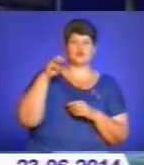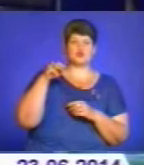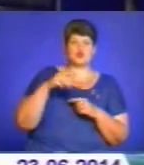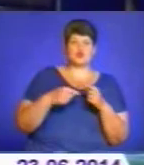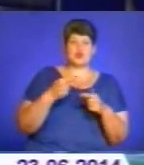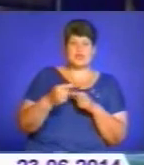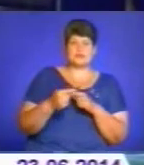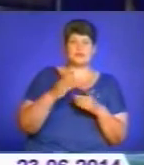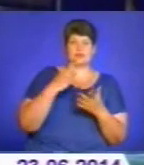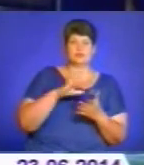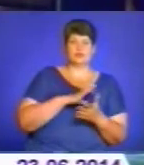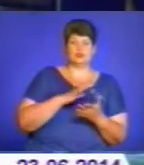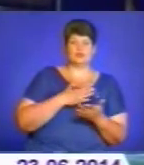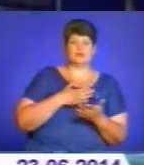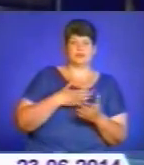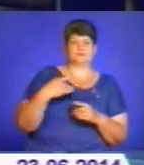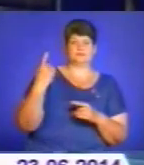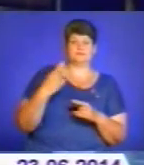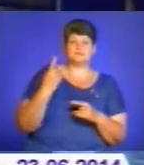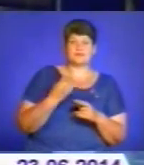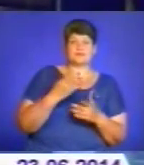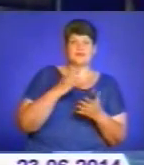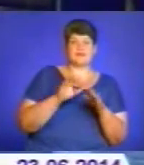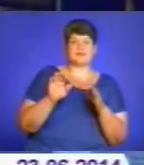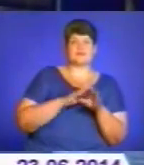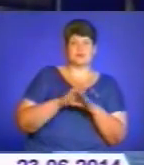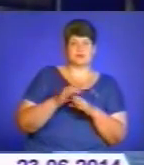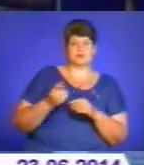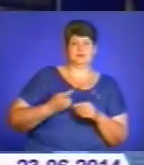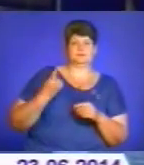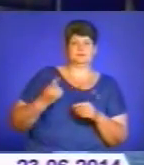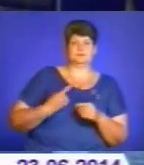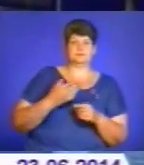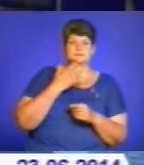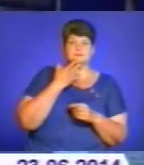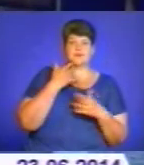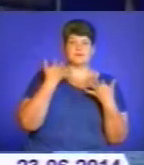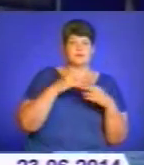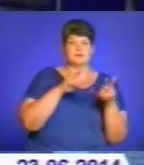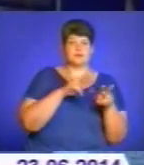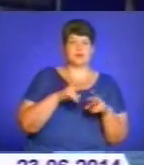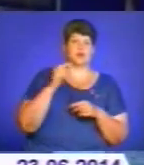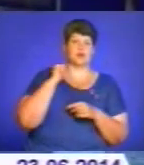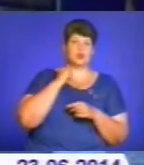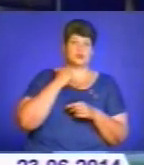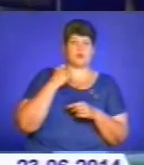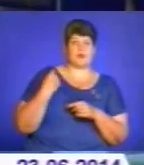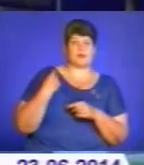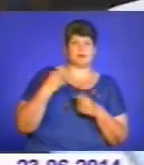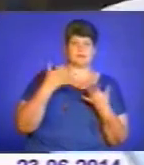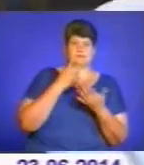які побутували на Поділлі та виконані народними майстрами. Експозицію вже оглянули у Луцьку та Одесі.